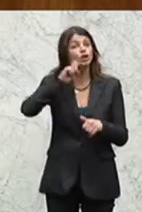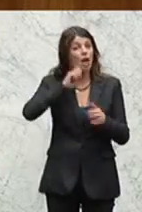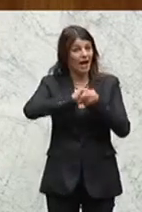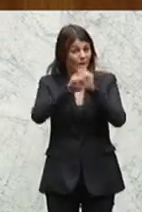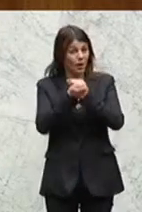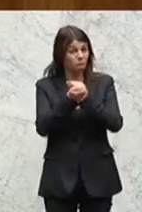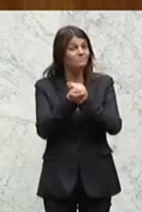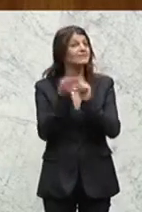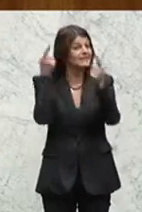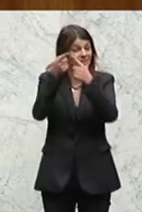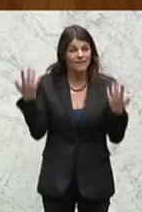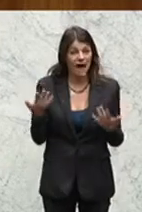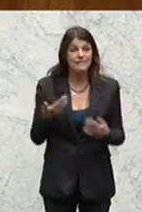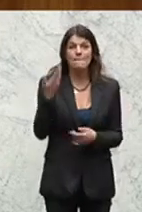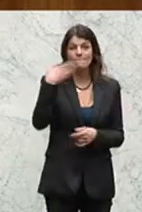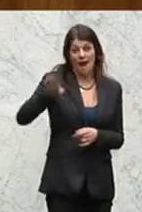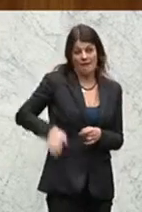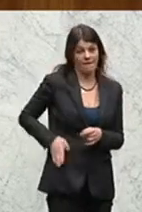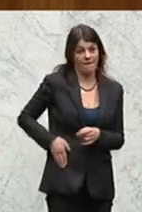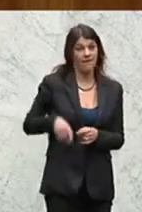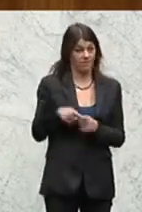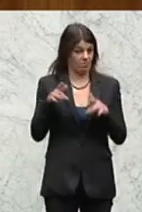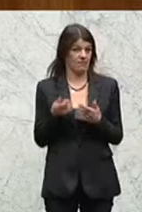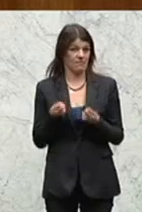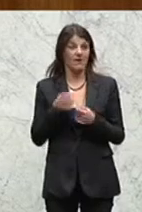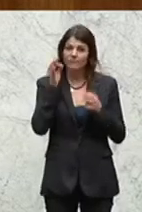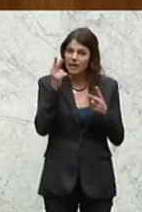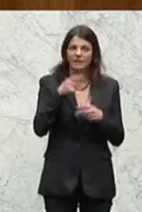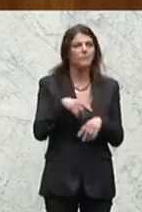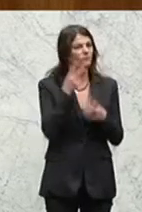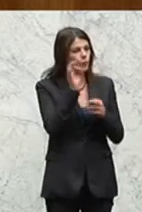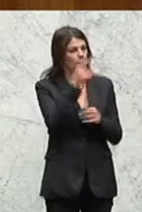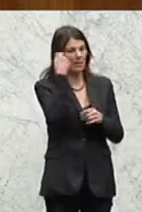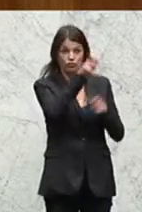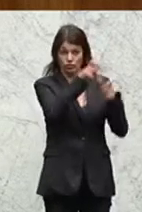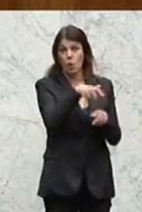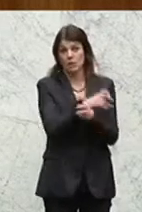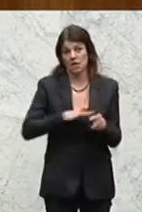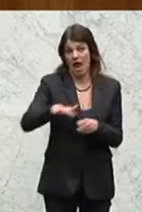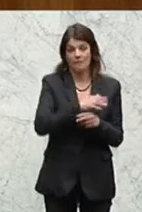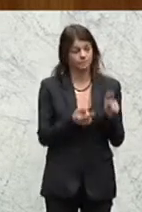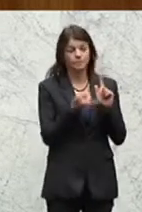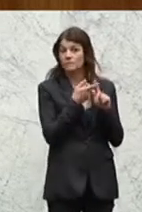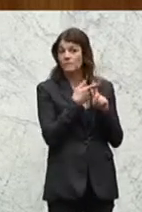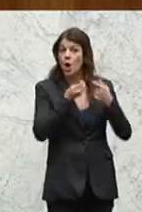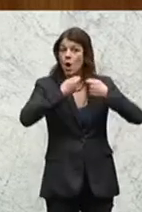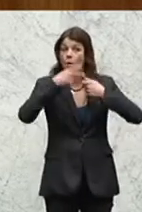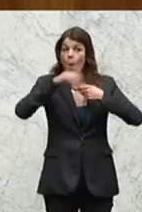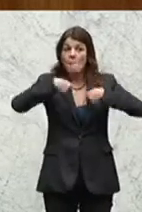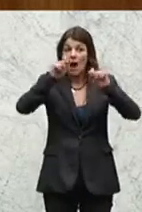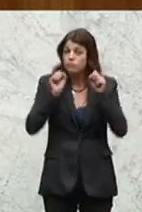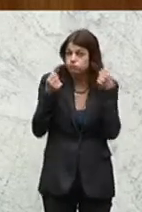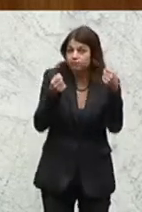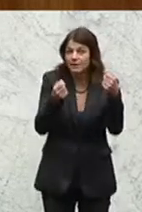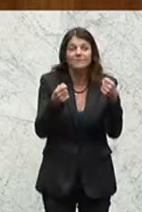Netto im Geldbörsel als wie bisher. Ein ganz wichtiger Punkt für die Menschen in diesem Land. Mit der Wohnbau-Offensive ganz